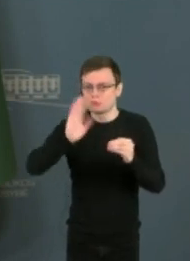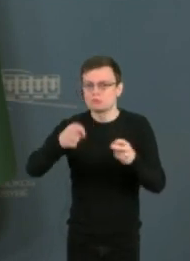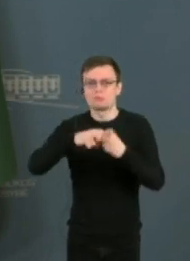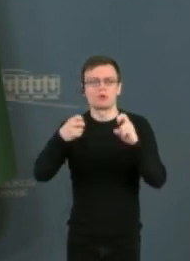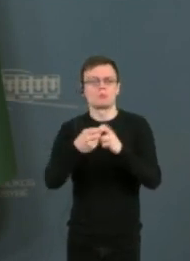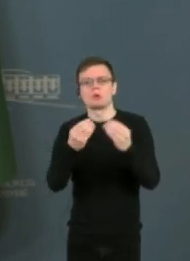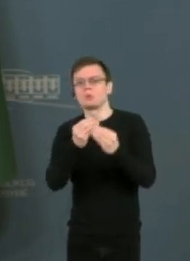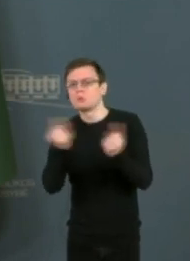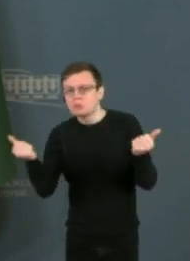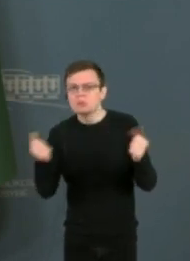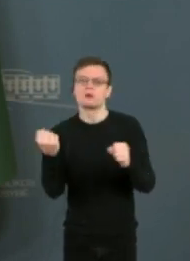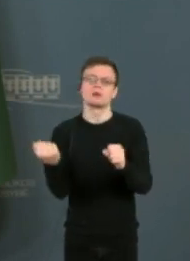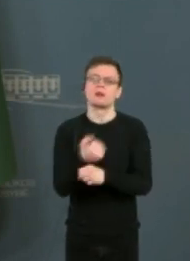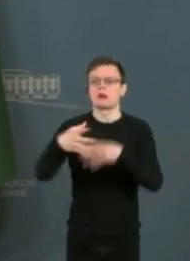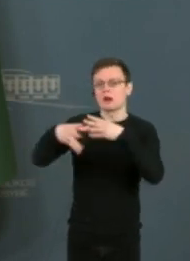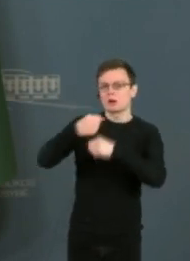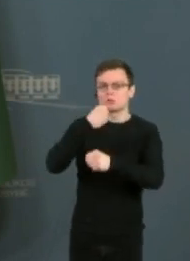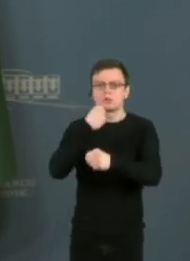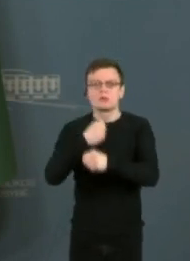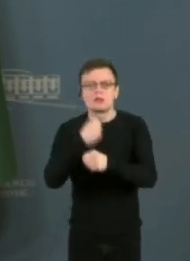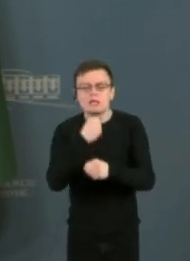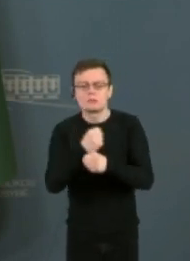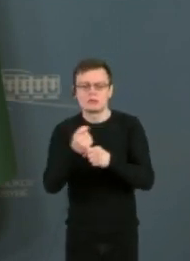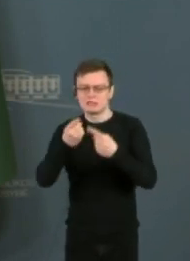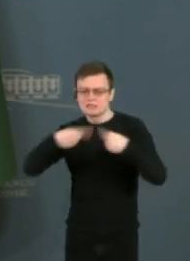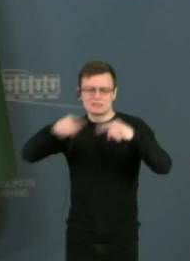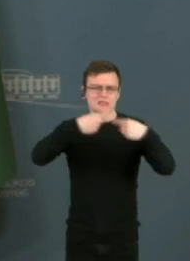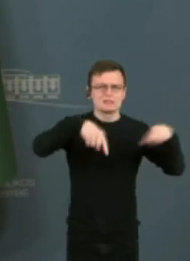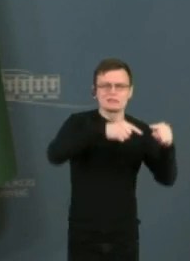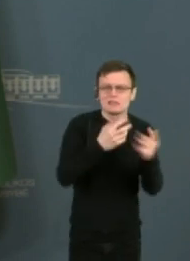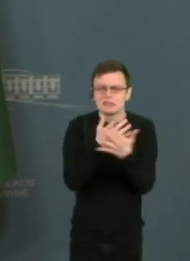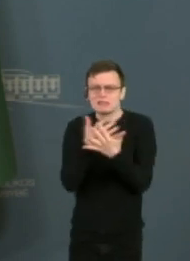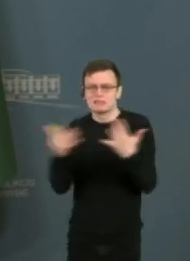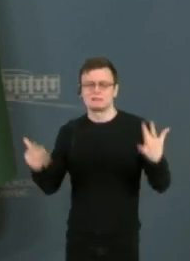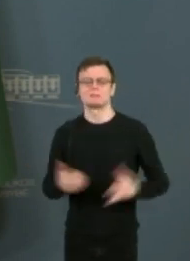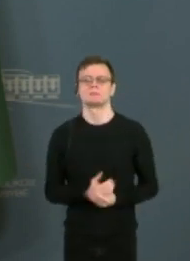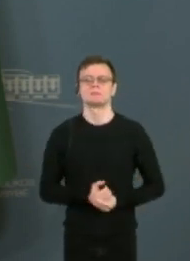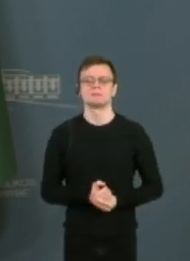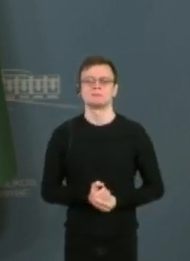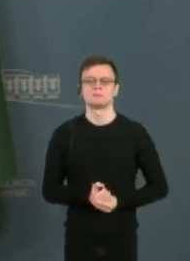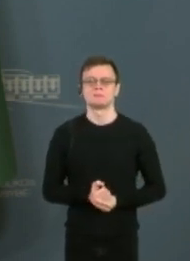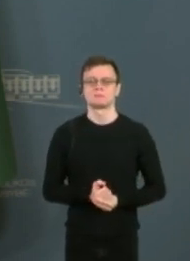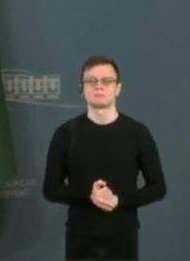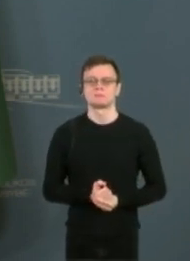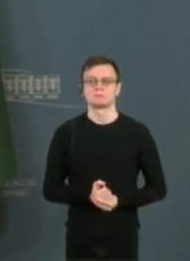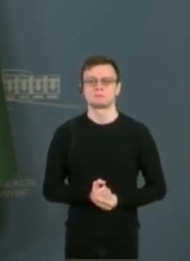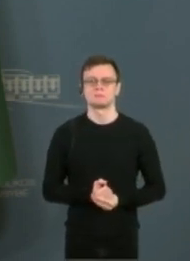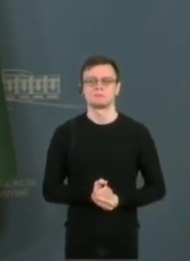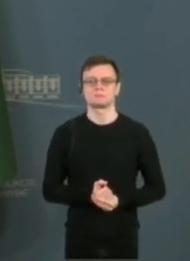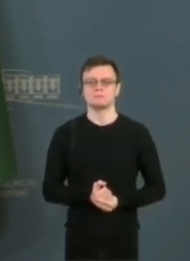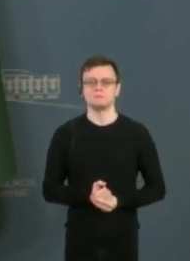klausimus, kuriuos reikia spręsti, bendradarbiausime visose srityse, kuriuos mūsų jungia. Ir tokiu būdu